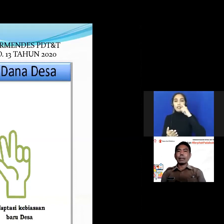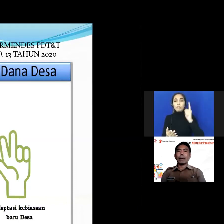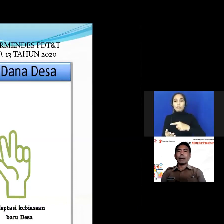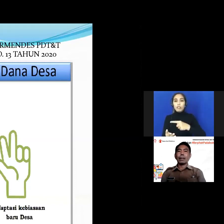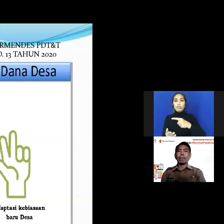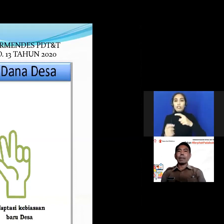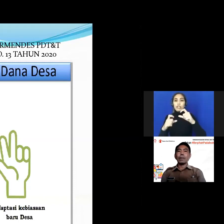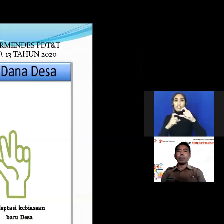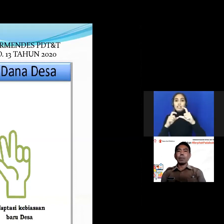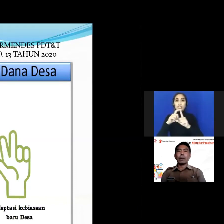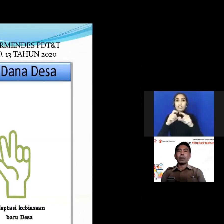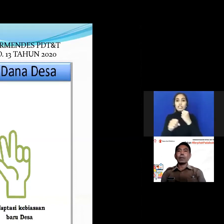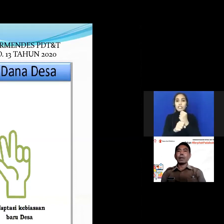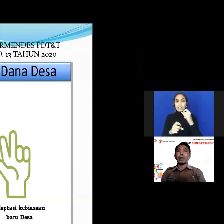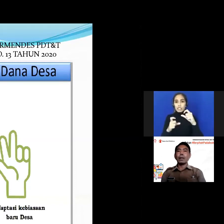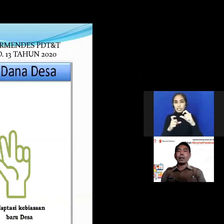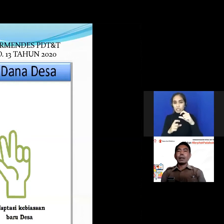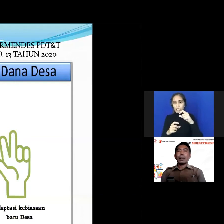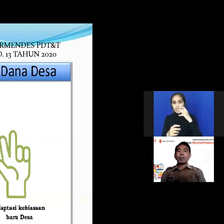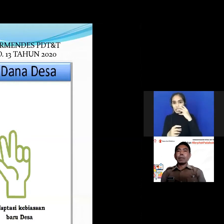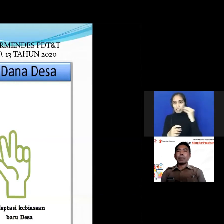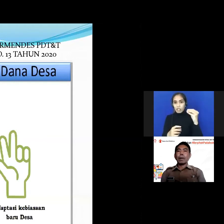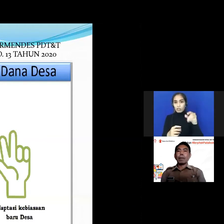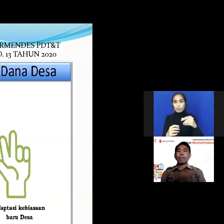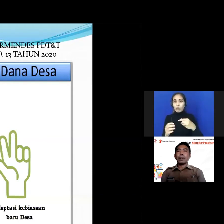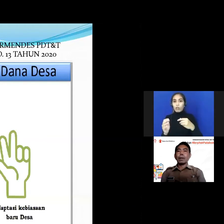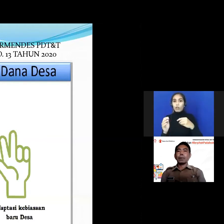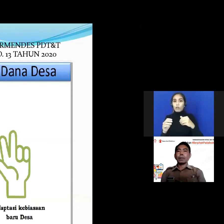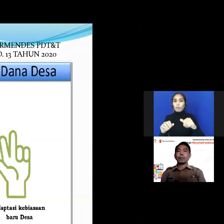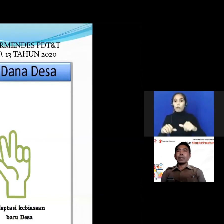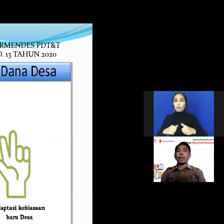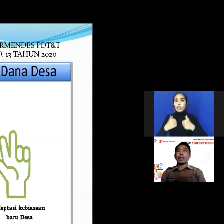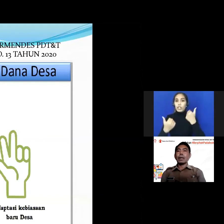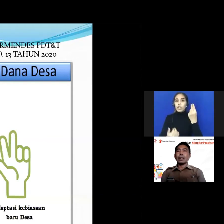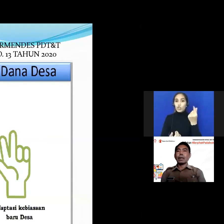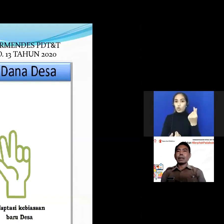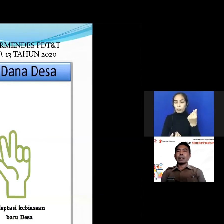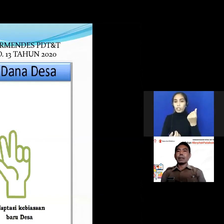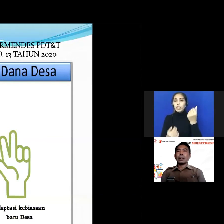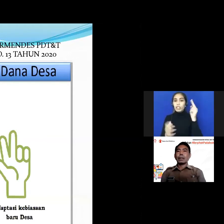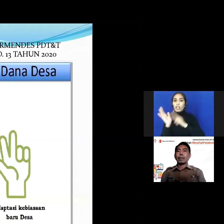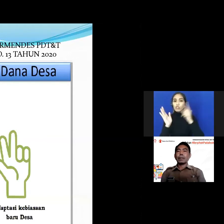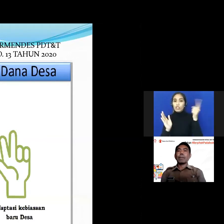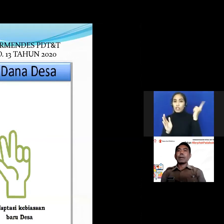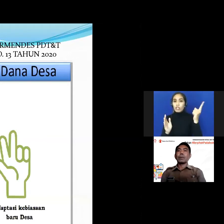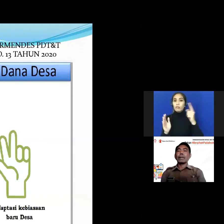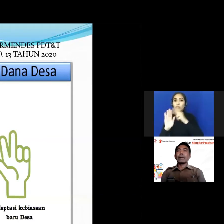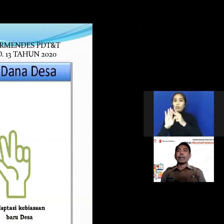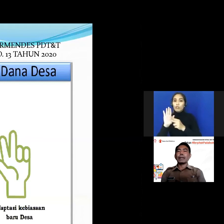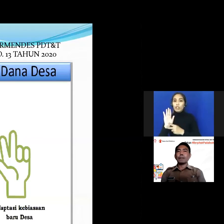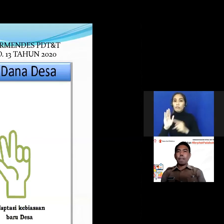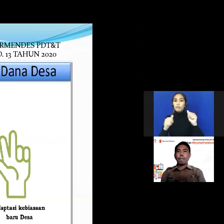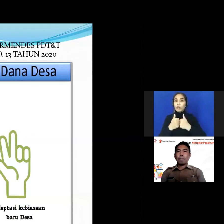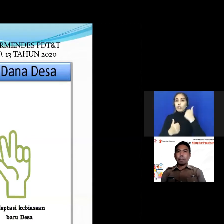desa yang pertama itu pemulihan ekonomi nasional kemudian program prioritas nasional dan adaptasi kebiasaan baru di